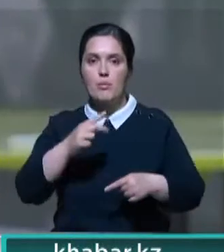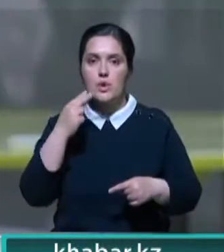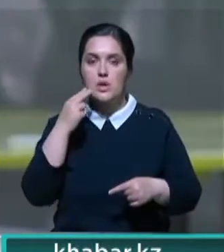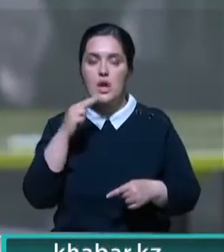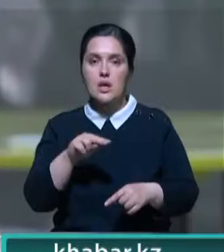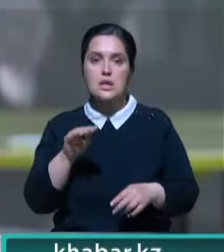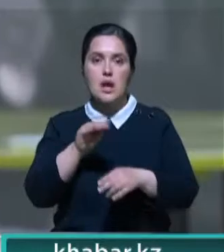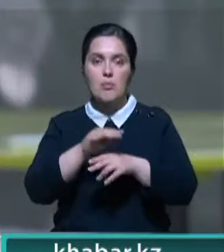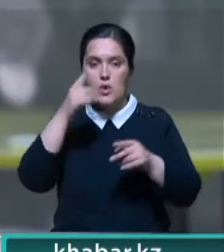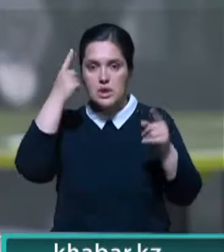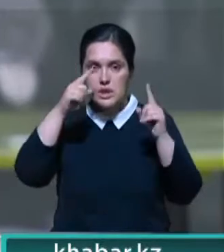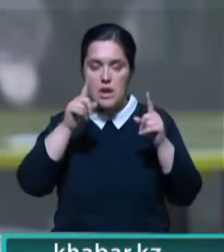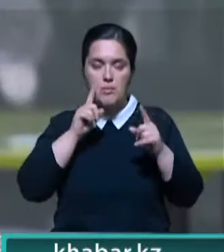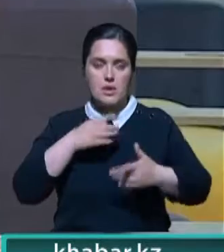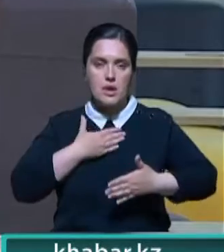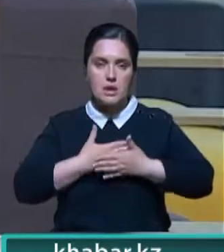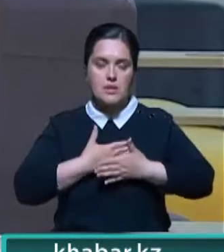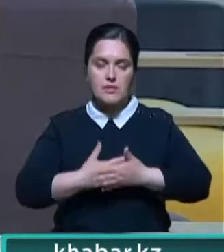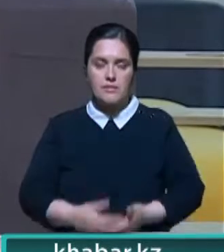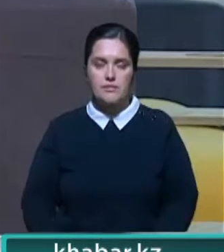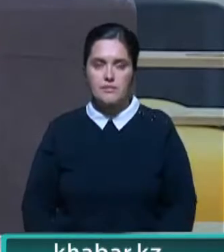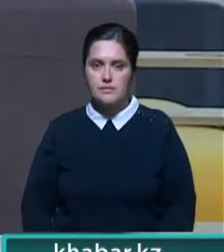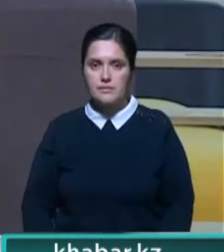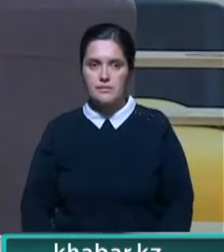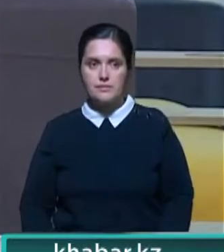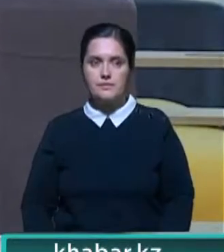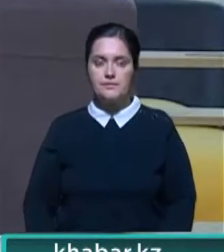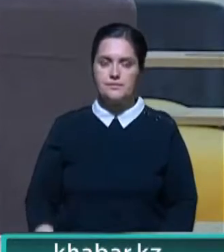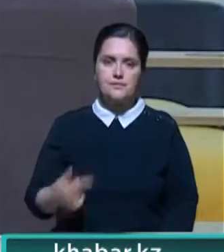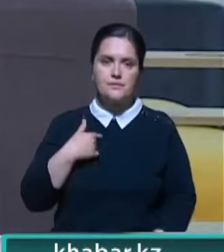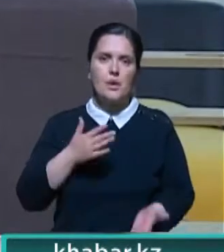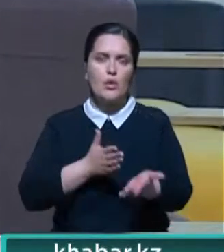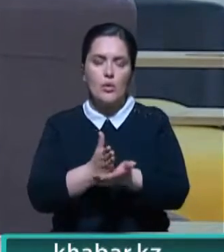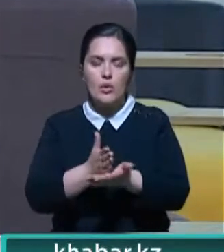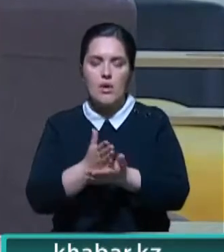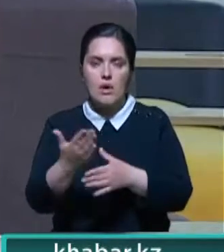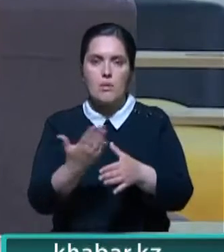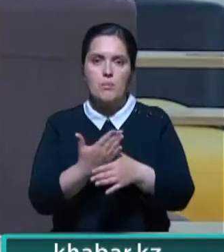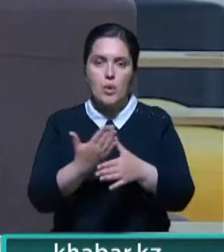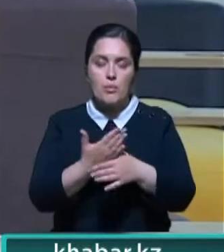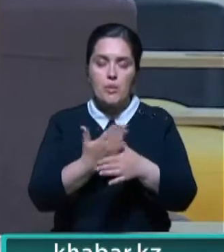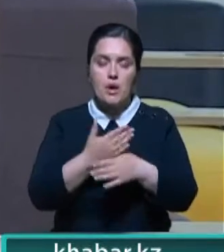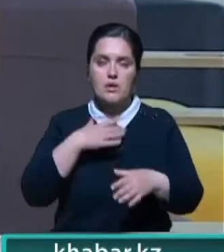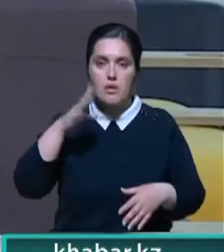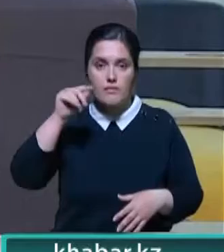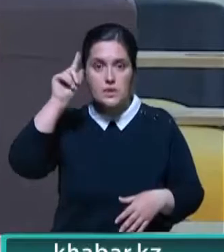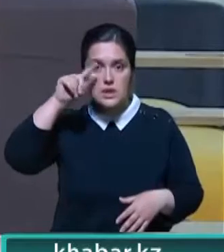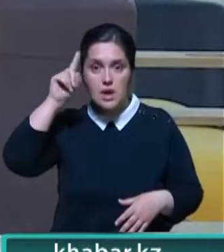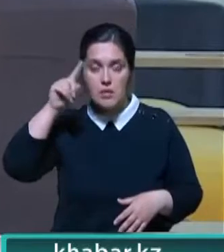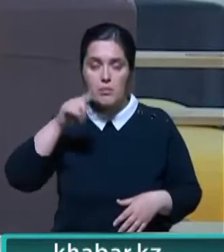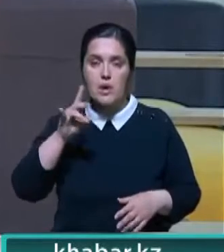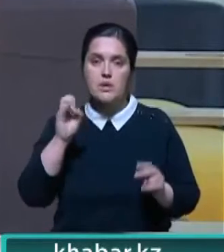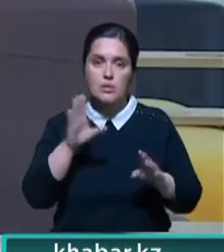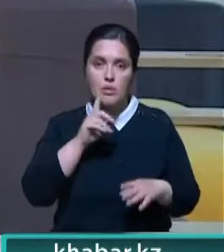дополнены идеями молодых активистов. Сколько лет занимаемся волонтерством. И с первых уст знаем, что происходит. Причем не только у